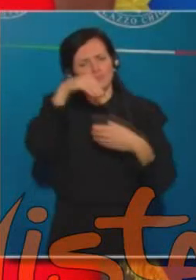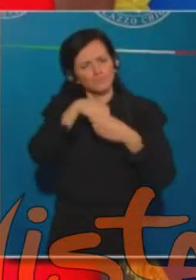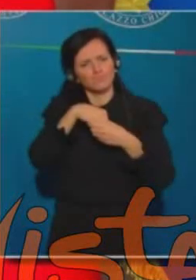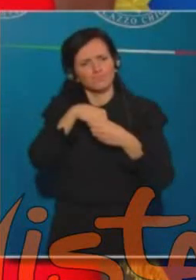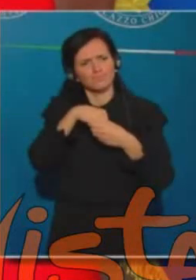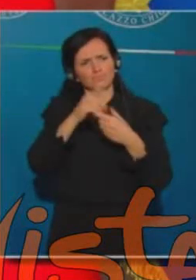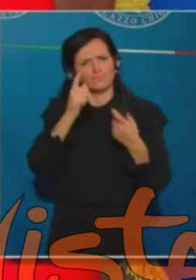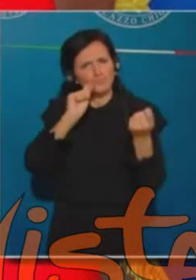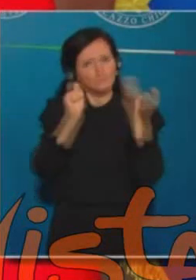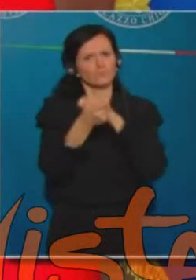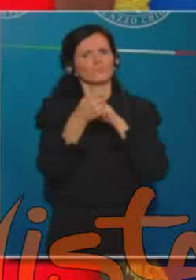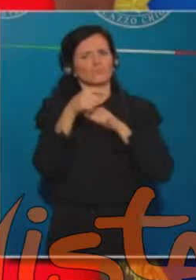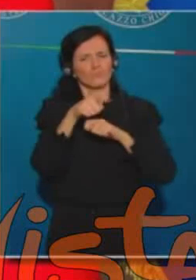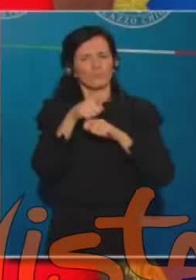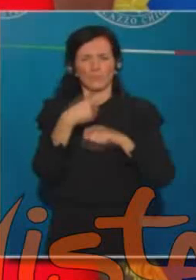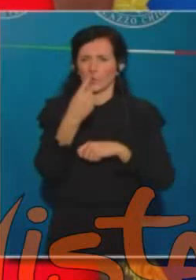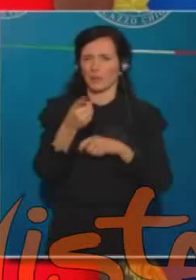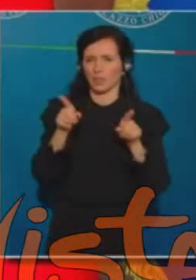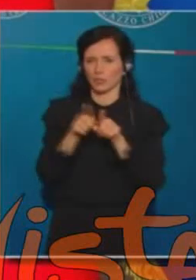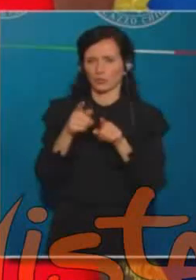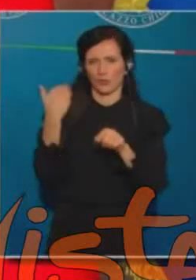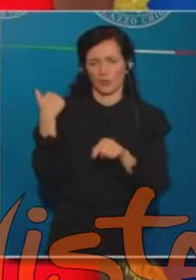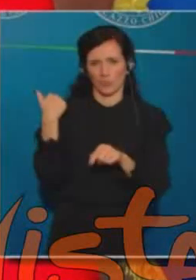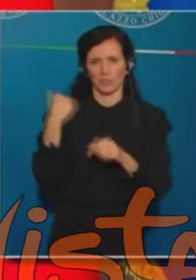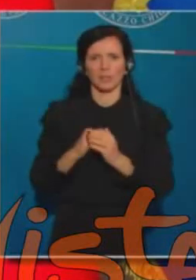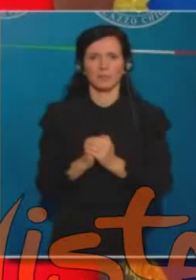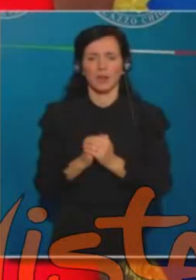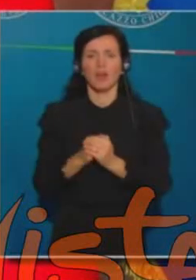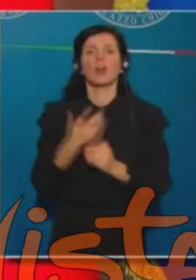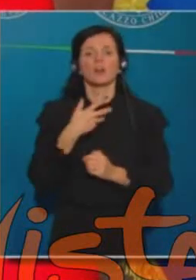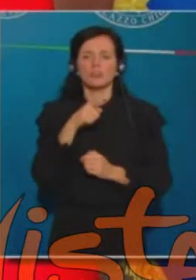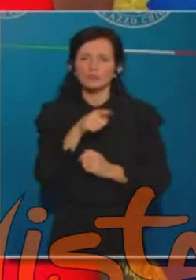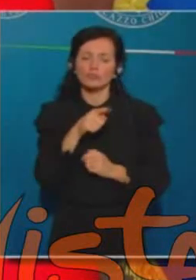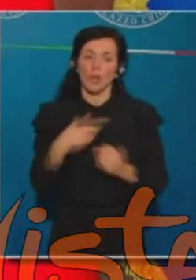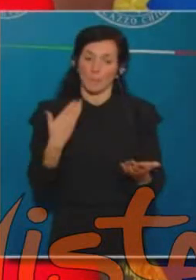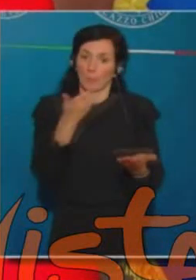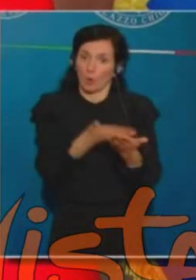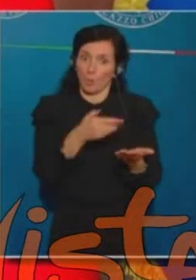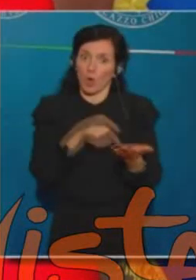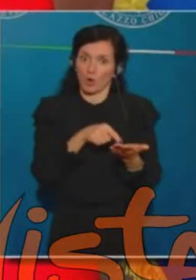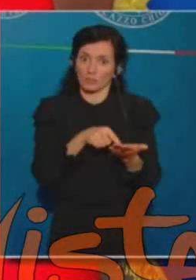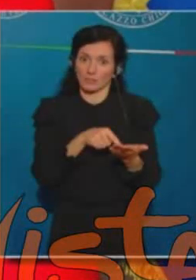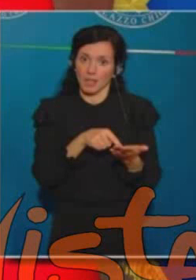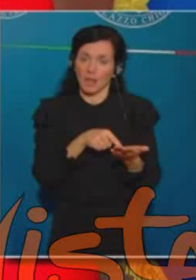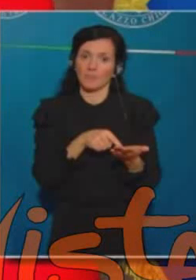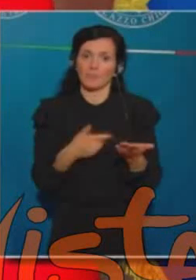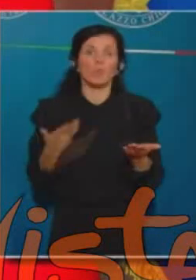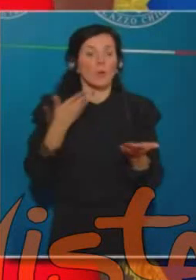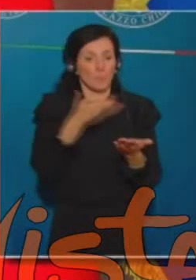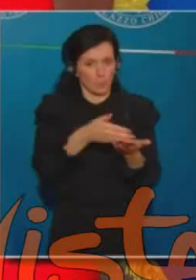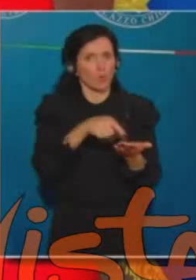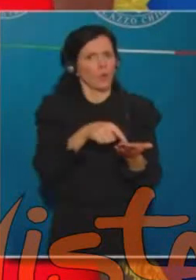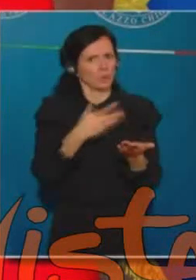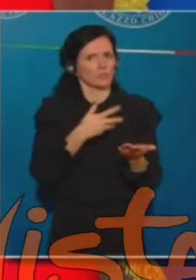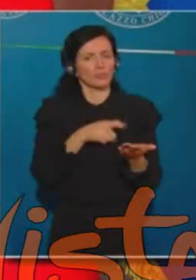a quella che si è detta. C'è allo studio una proposta e io sicuramente tra le